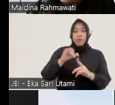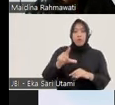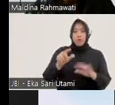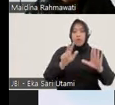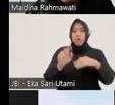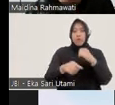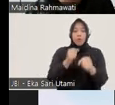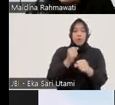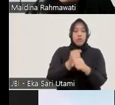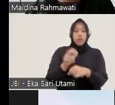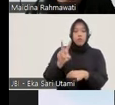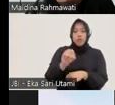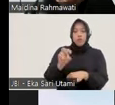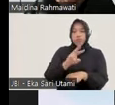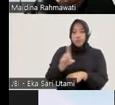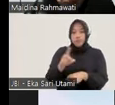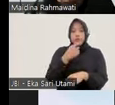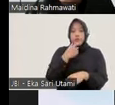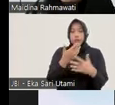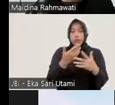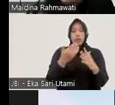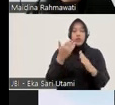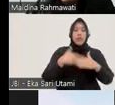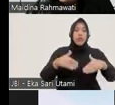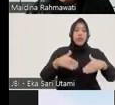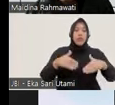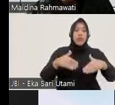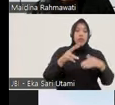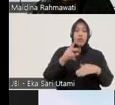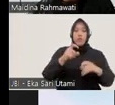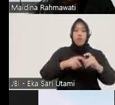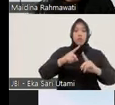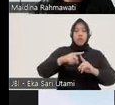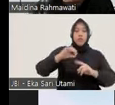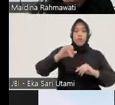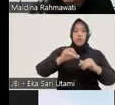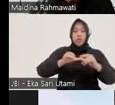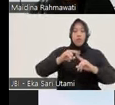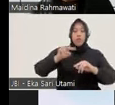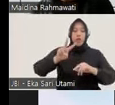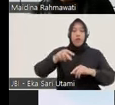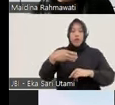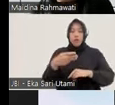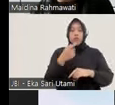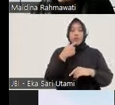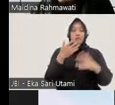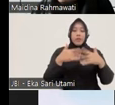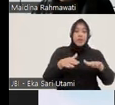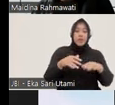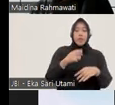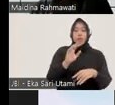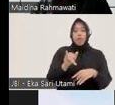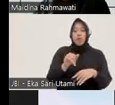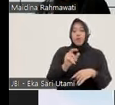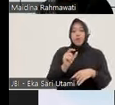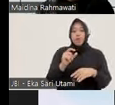bahkan di definisi keadaan restoratif dipertegas gitu bahwa dia penyelesaian non-judicial adalah kalau kita bicara soal